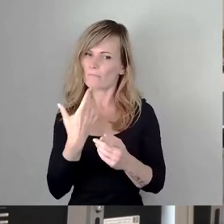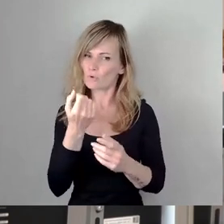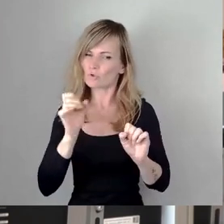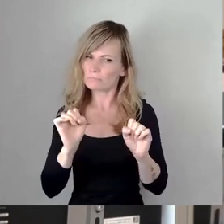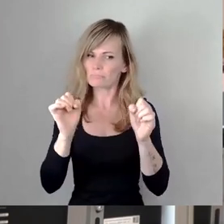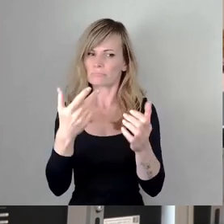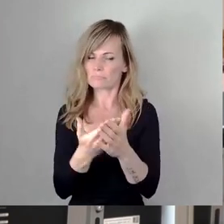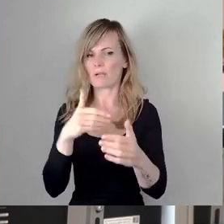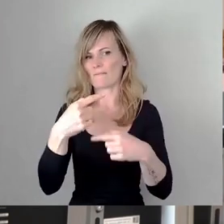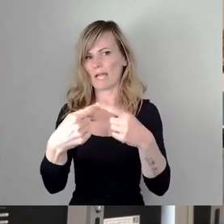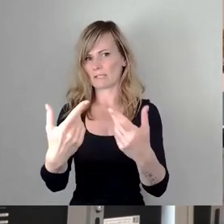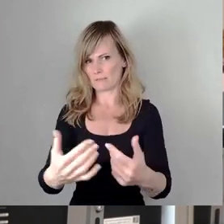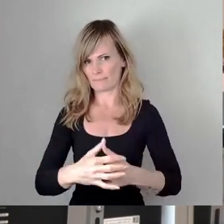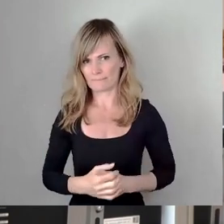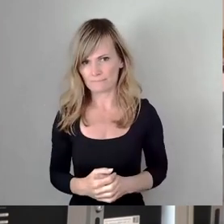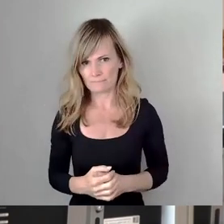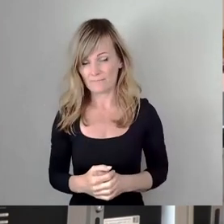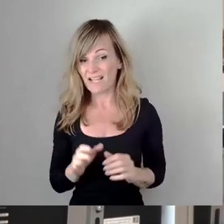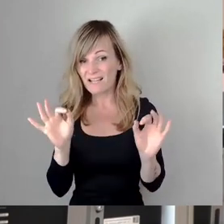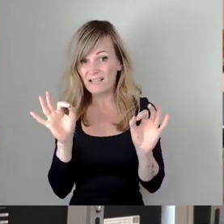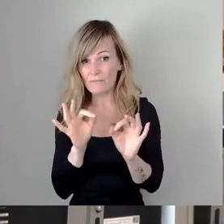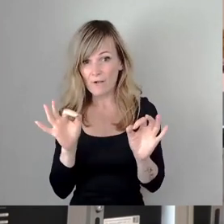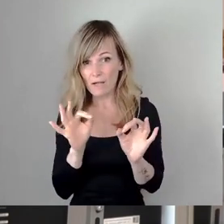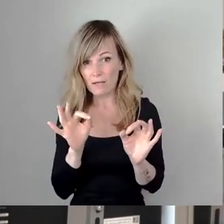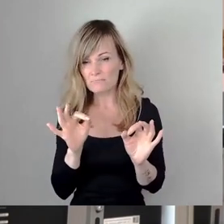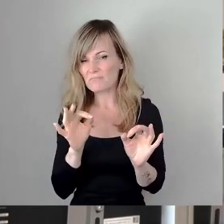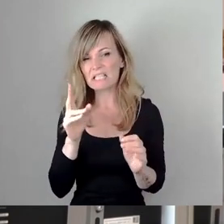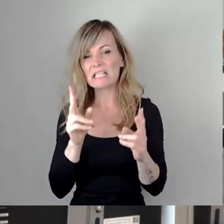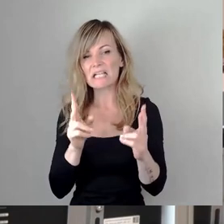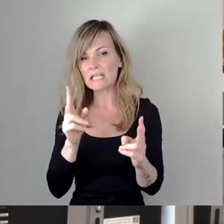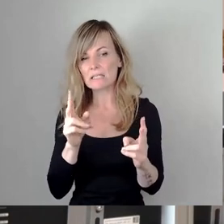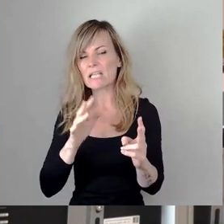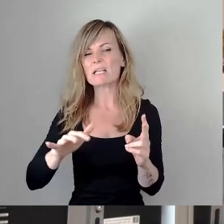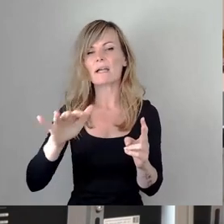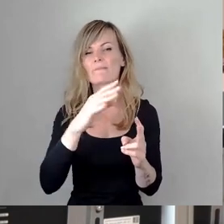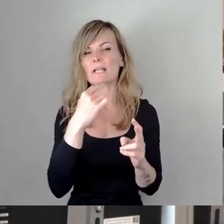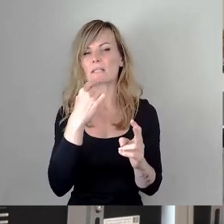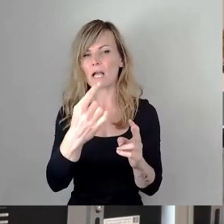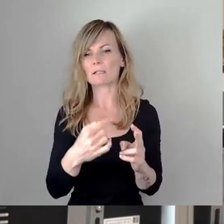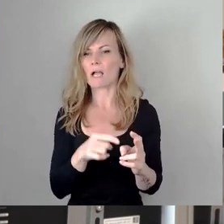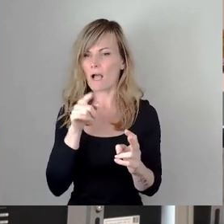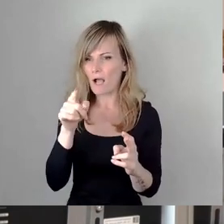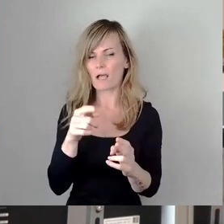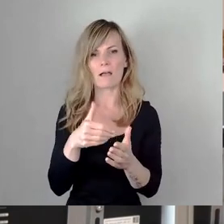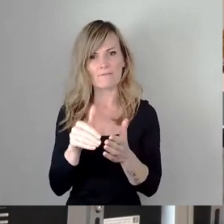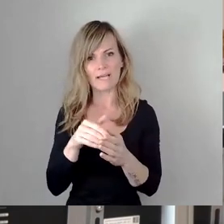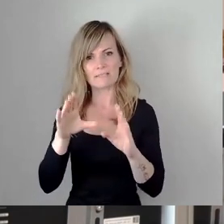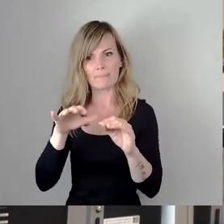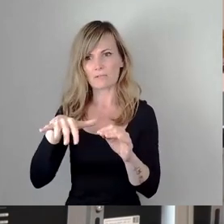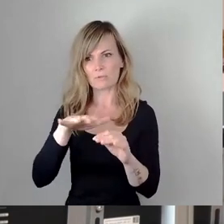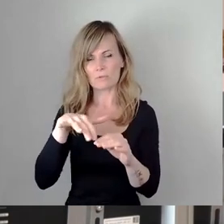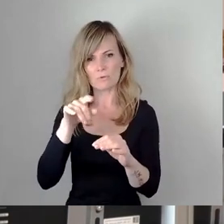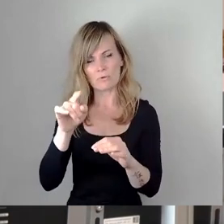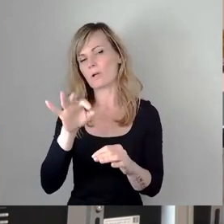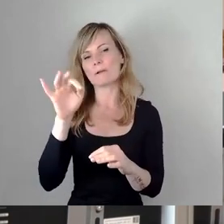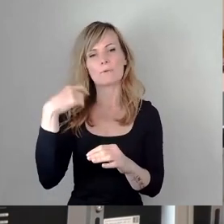Fall, dass wir uns der Gefahr aussetzen, dass irgendein Gericht zu irgendeinem Zeitpunkt die Möglichkeit bekommt, die Weiternutzung dieser Fläche am Königsufer für Film- oder